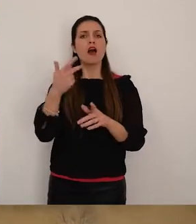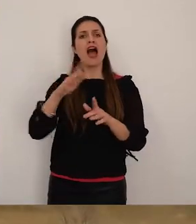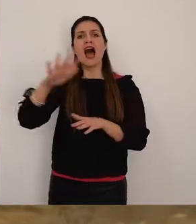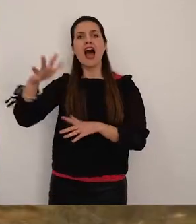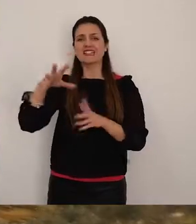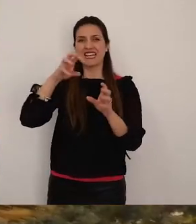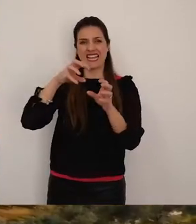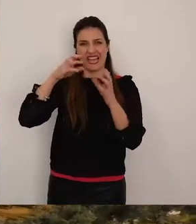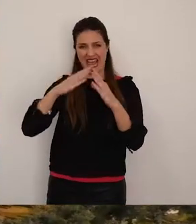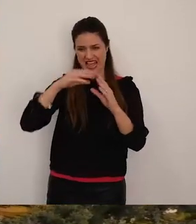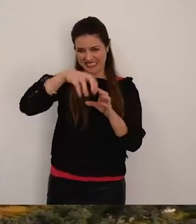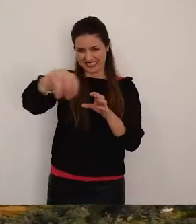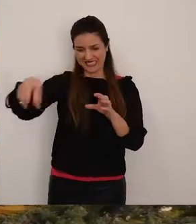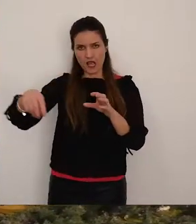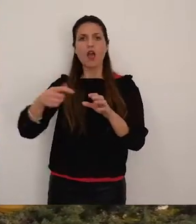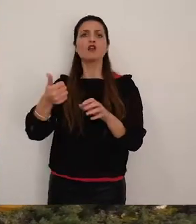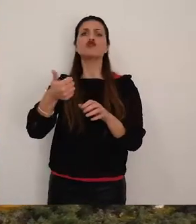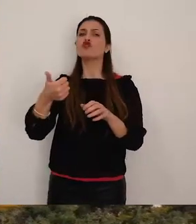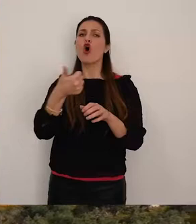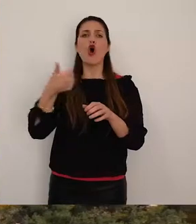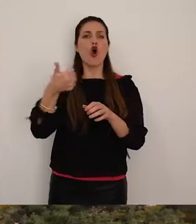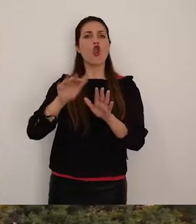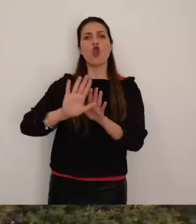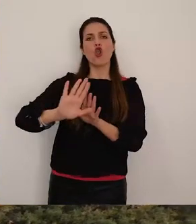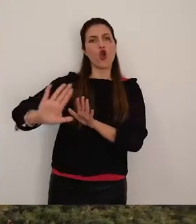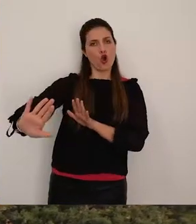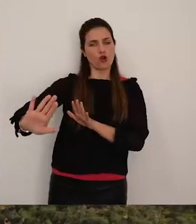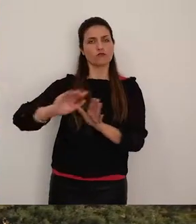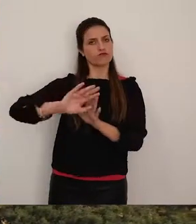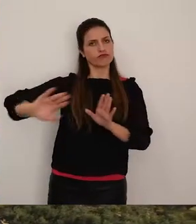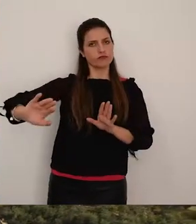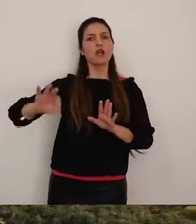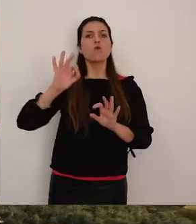suo nome di chiara derivazione greca significava proprio isolato